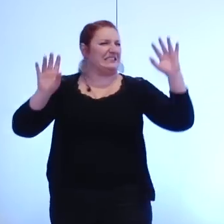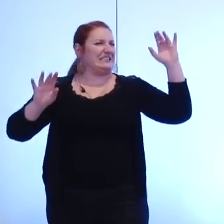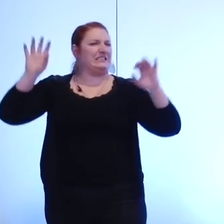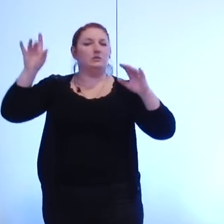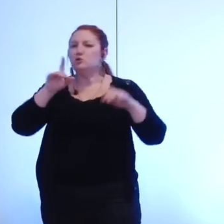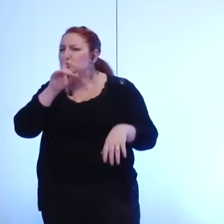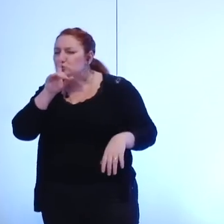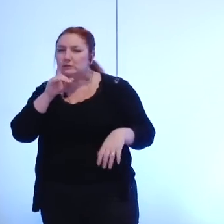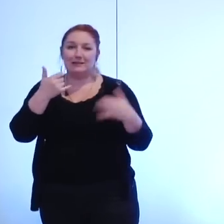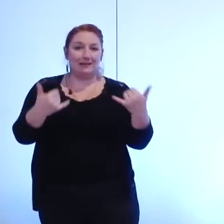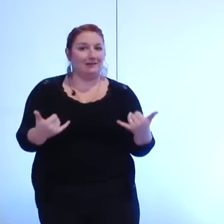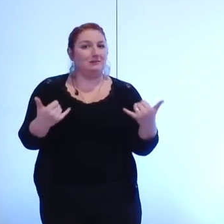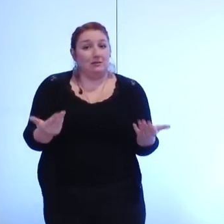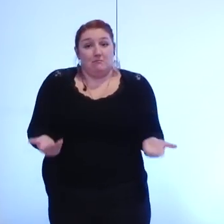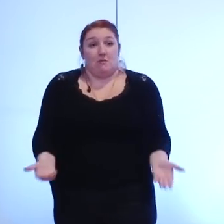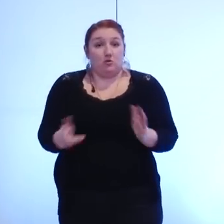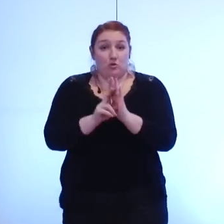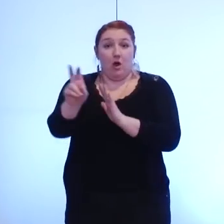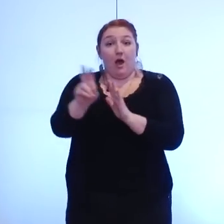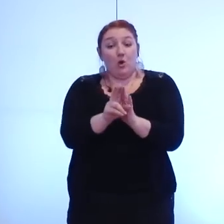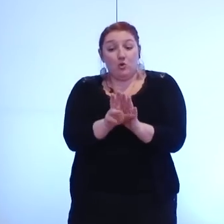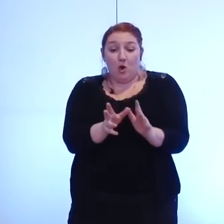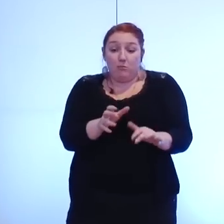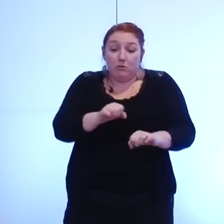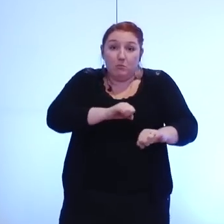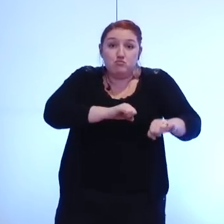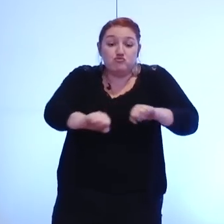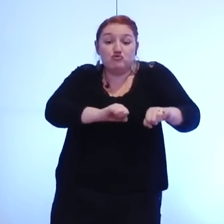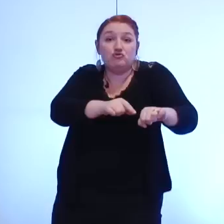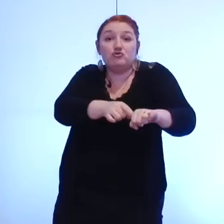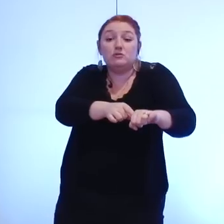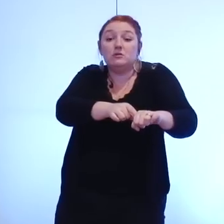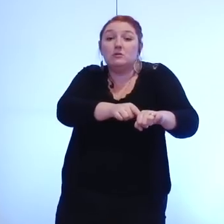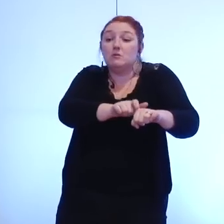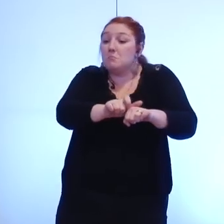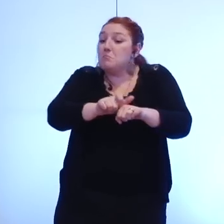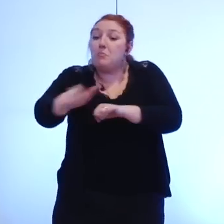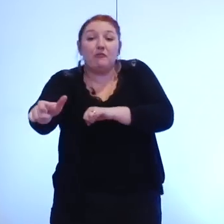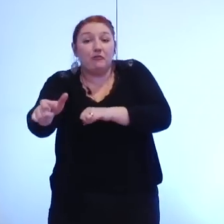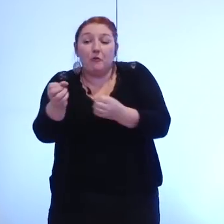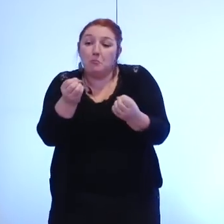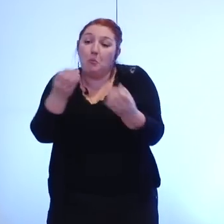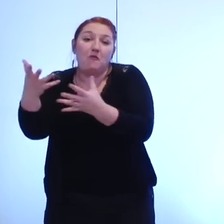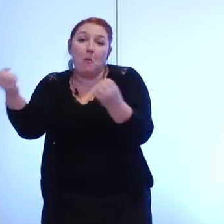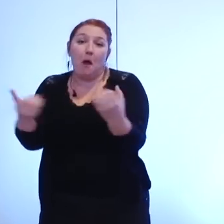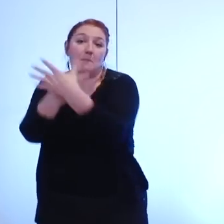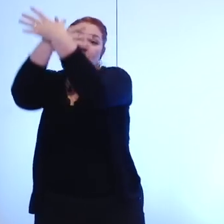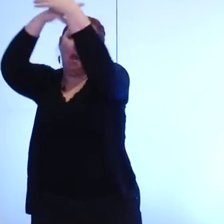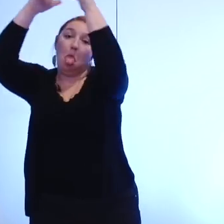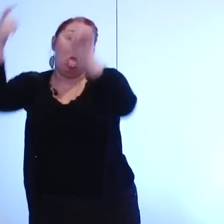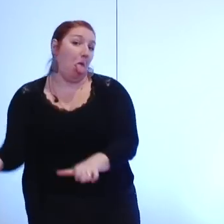à Grenoble provoquera inévitablement l'affaissement de notre métropole